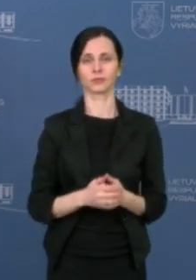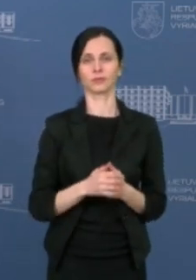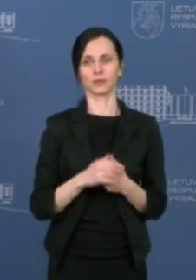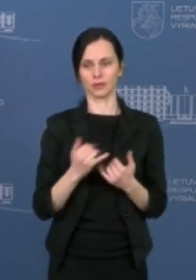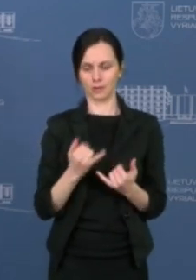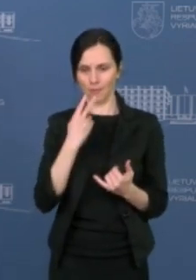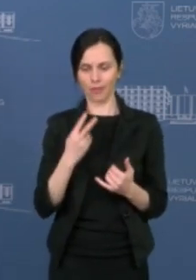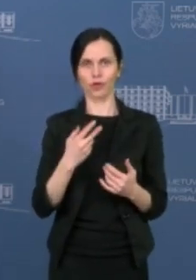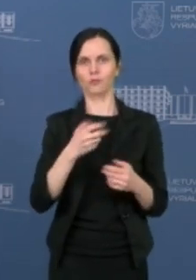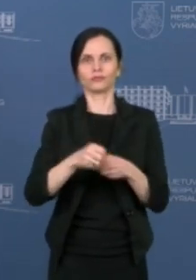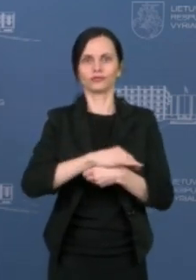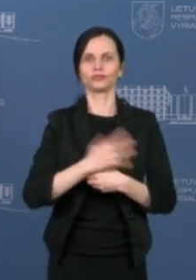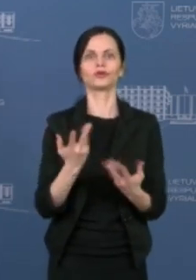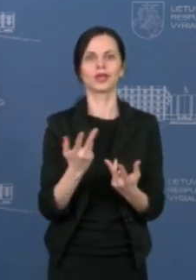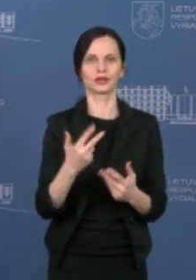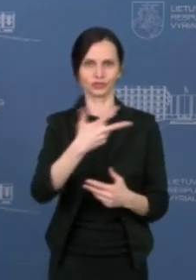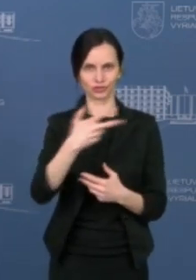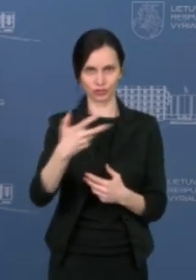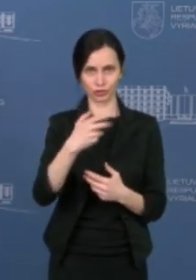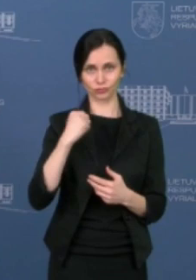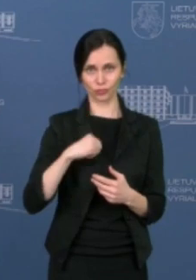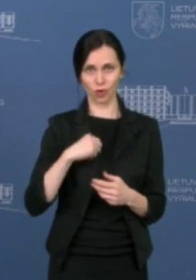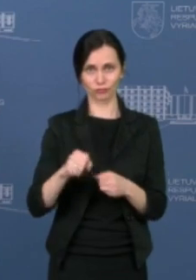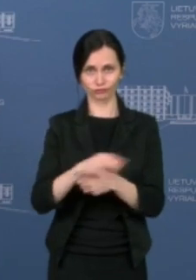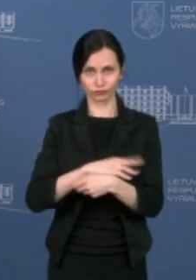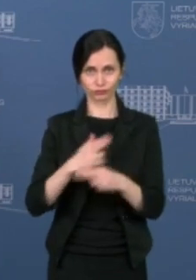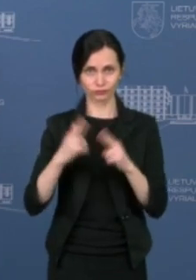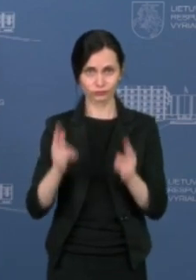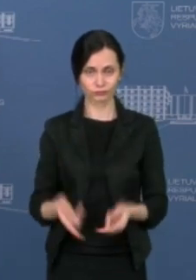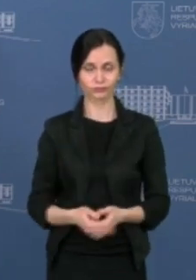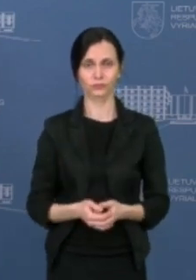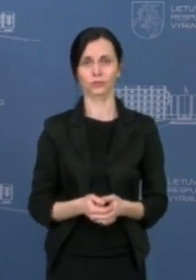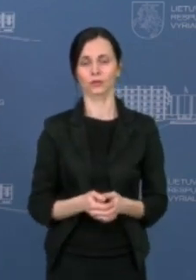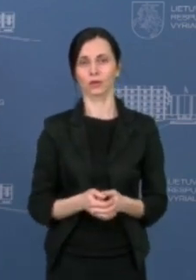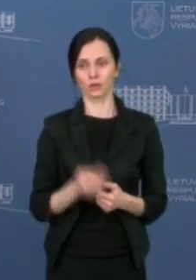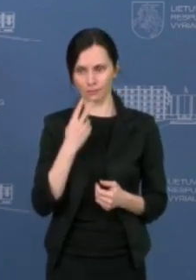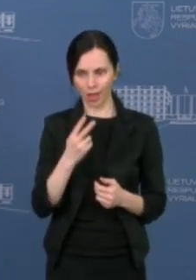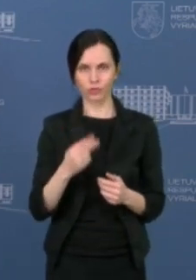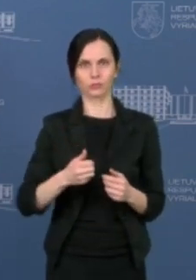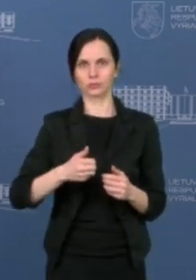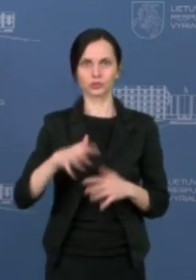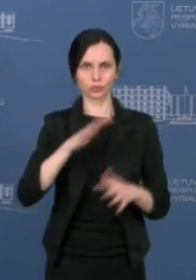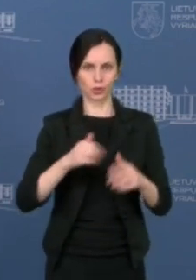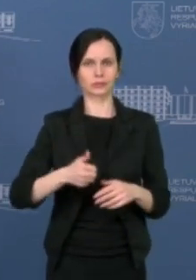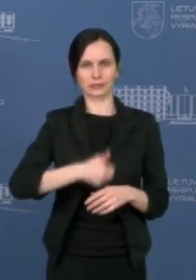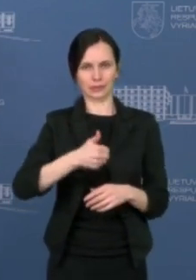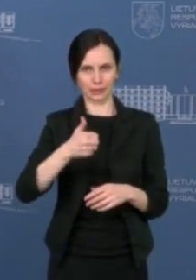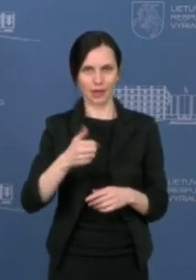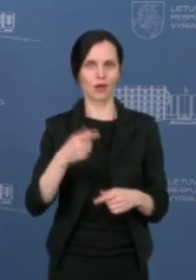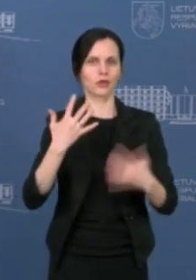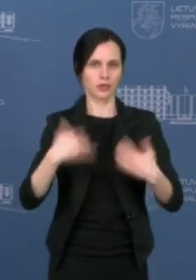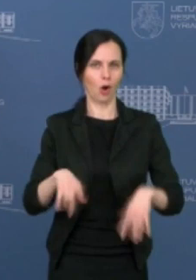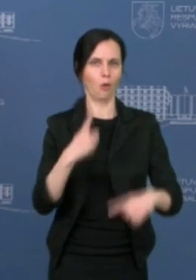daugiau nei 300. Tai reiškia, kad tikrai yra tos dinamikos, yra pozityvių